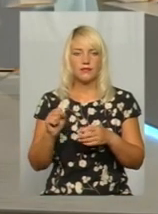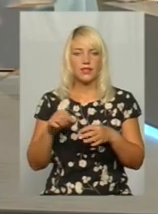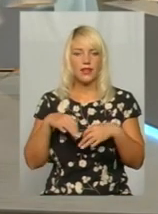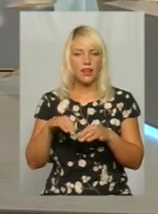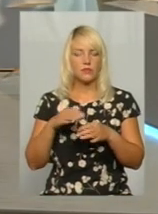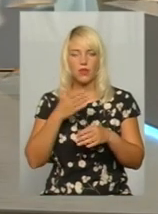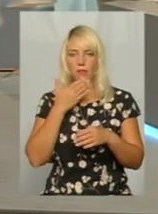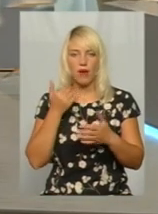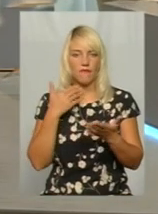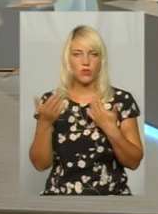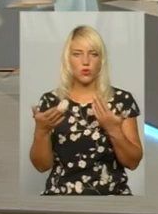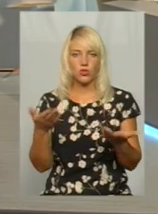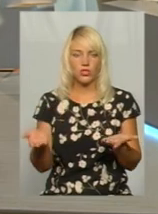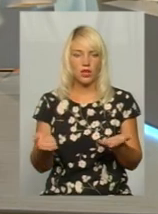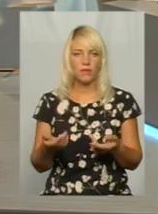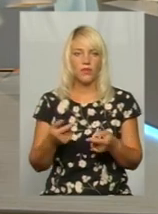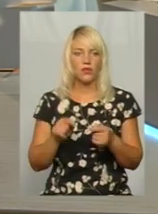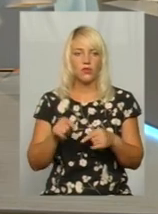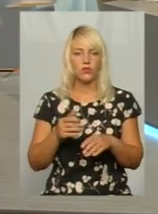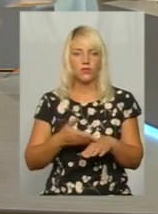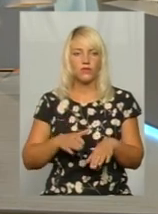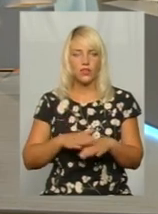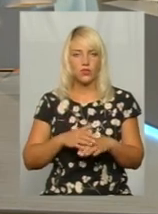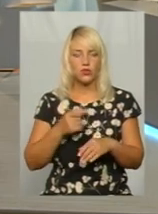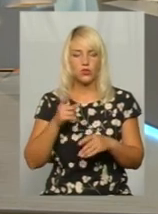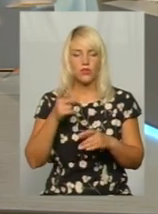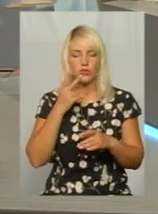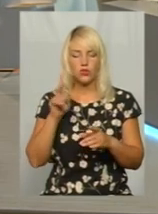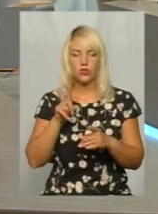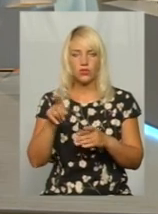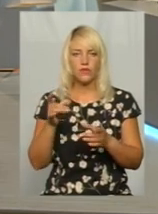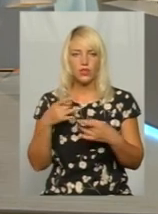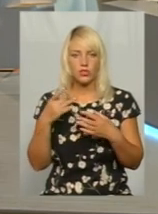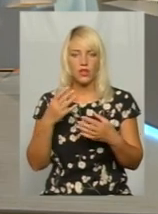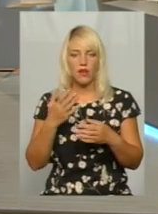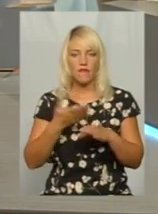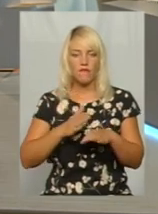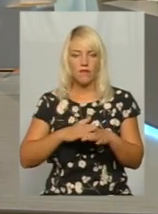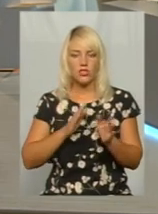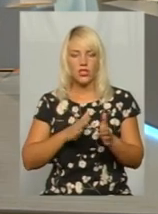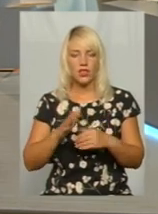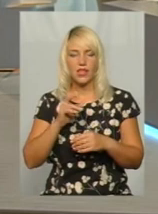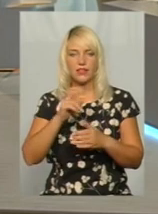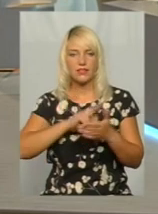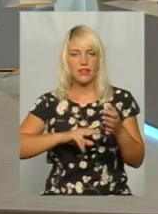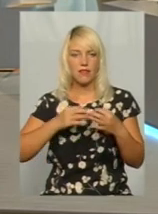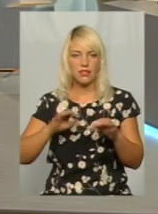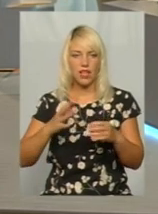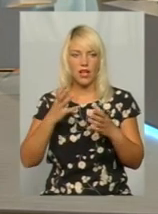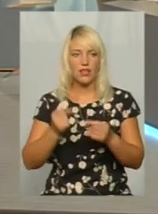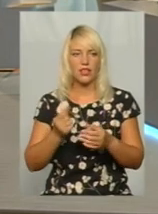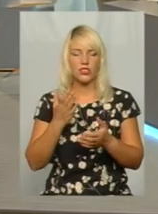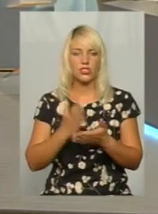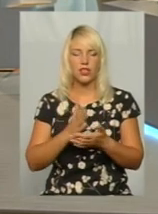Навіть так. Тут важко, ну, судячи з того, що ви розповідали, важко навести лад із ліцензованими, а є ще